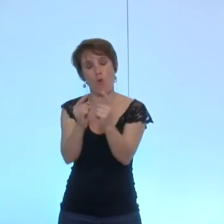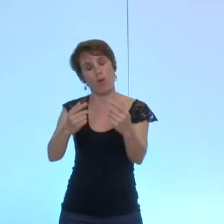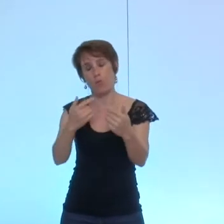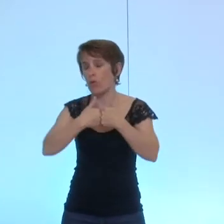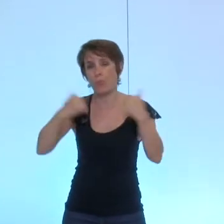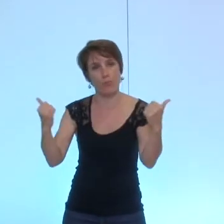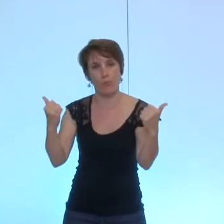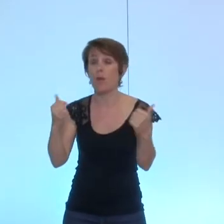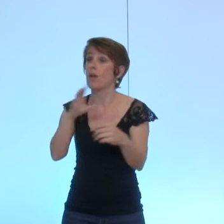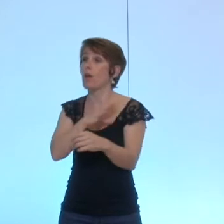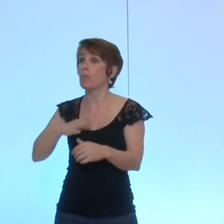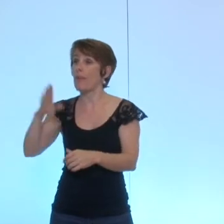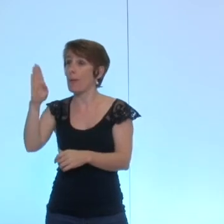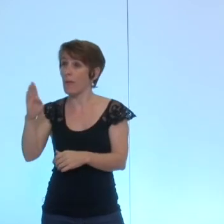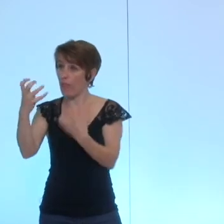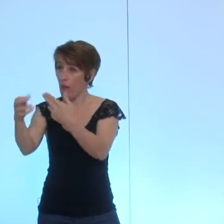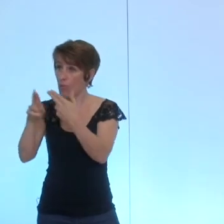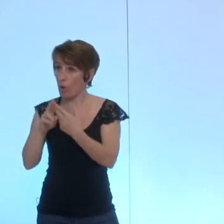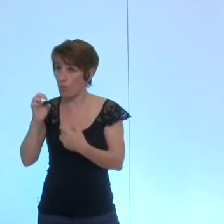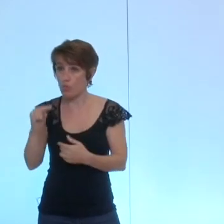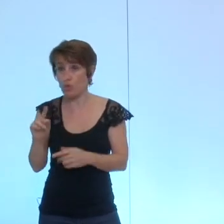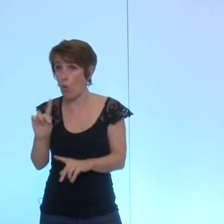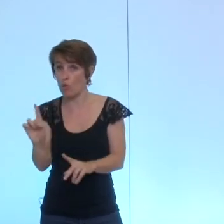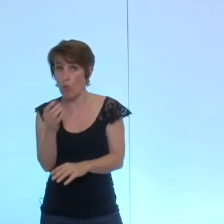madame Bernard vous voulez ajouter quelque chose pas particulièrement j'imagine